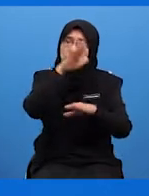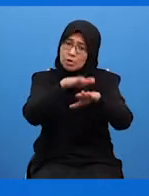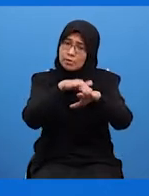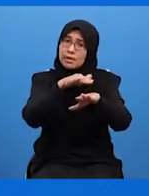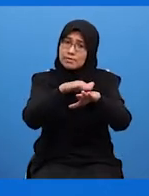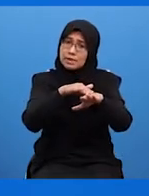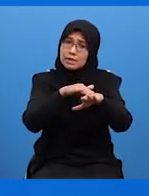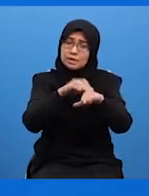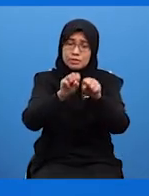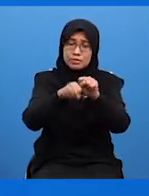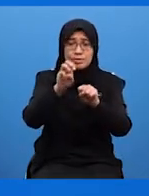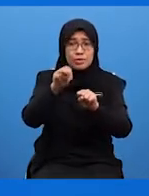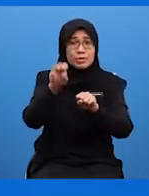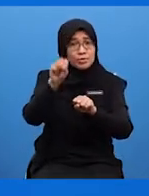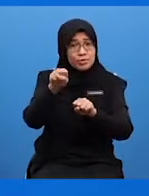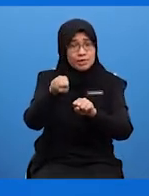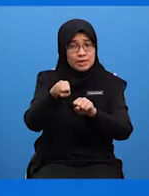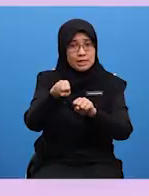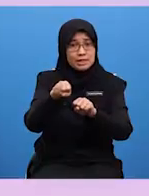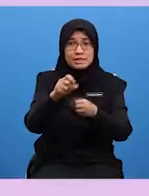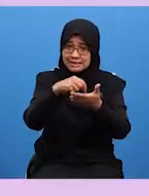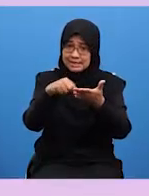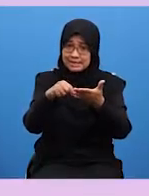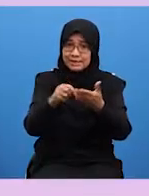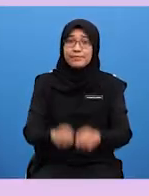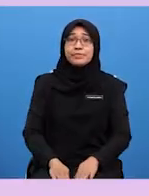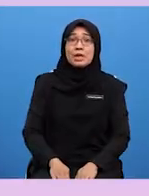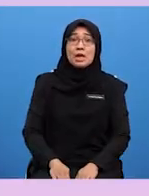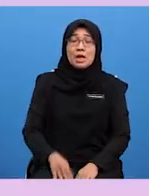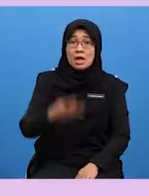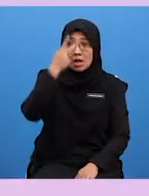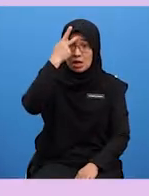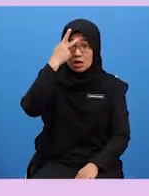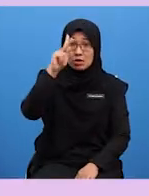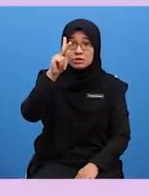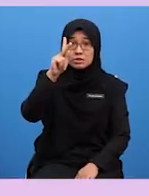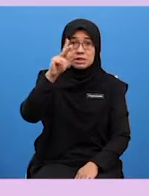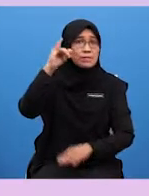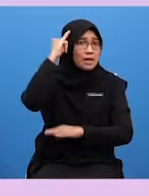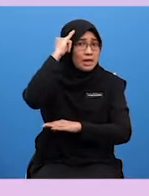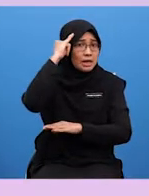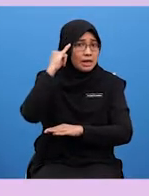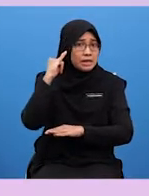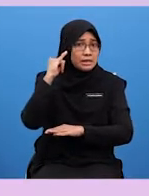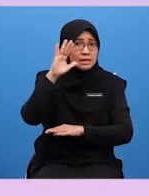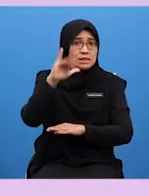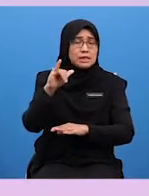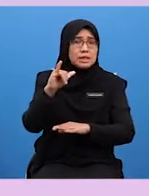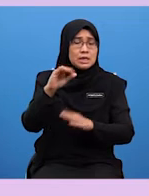catat nota Baik, konsep dan fungsi Konsep bermaksud idea yang dapat